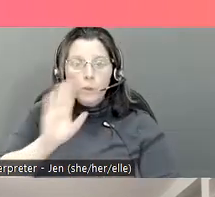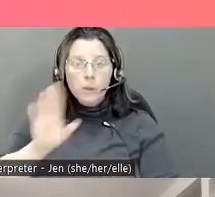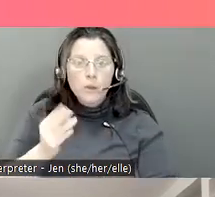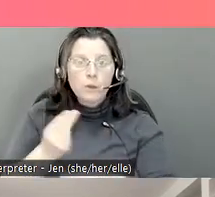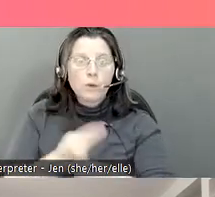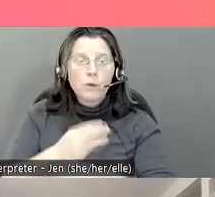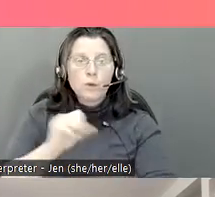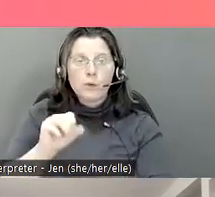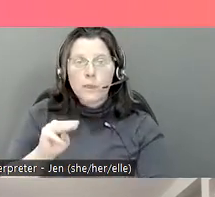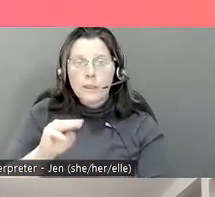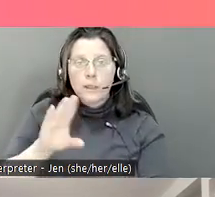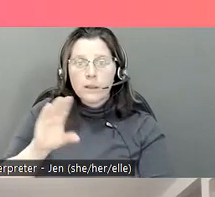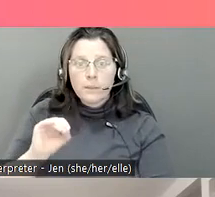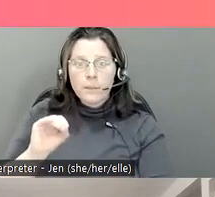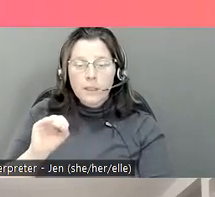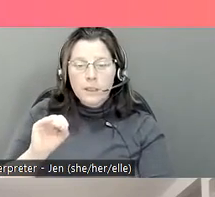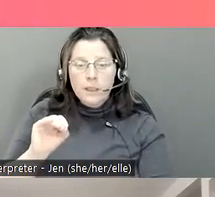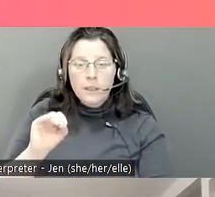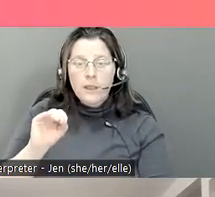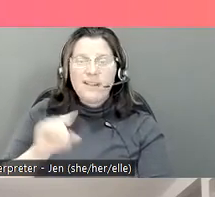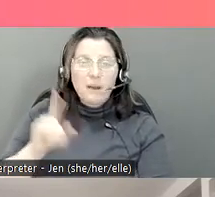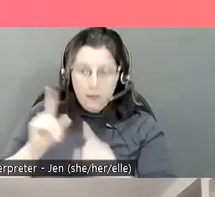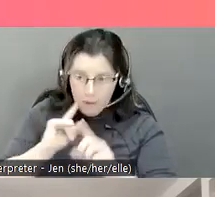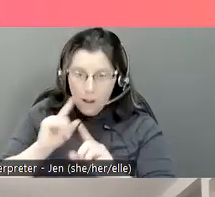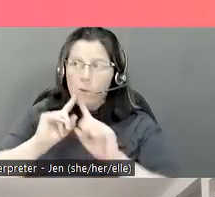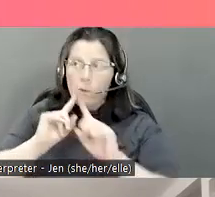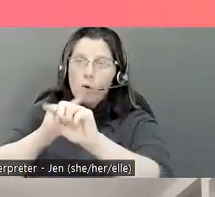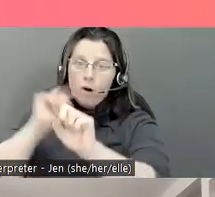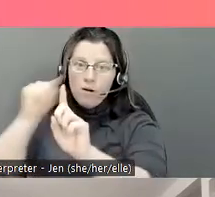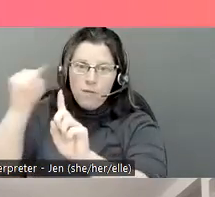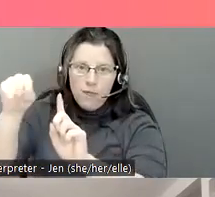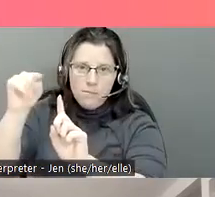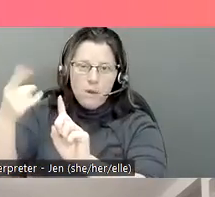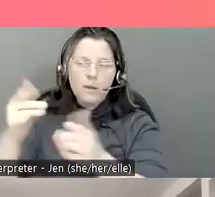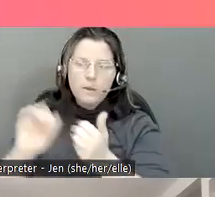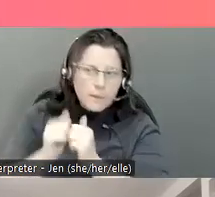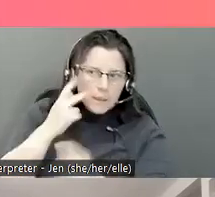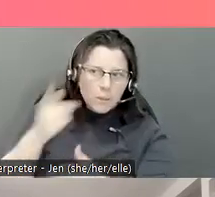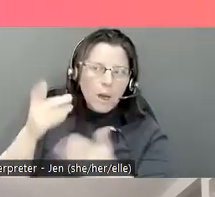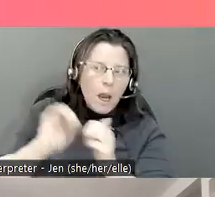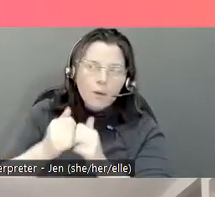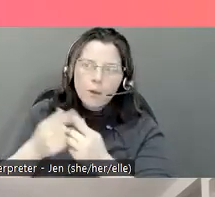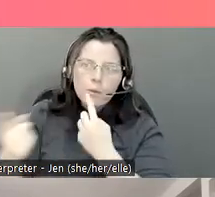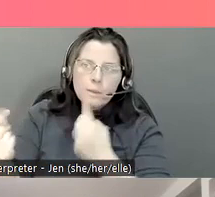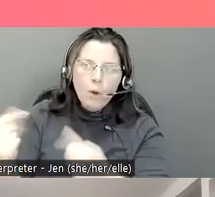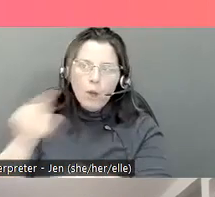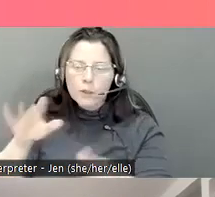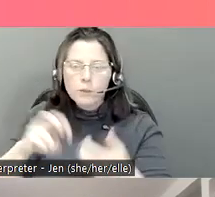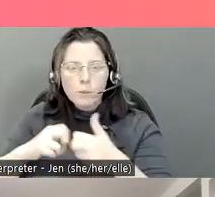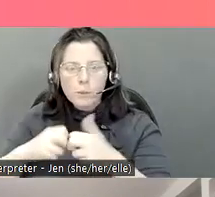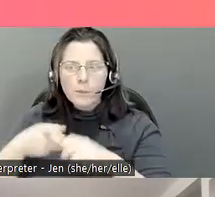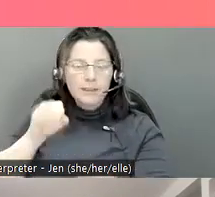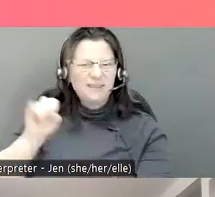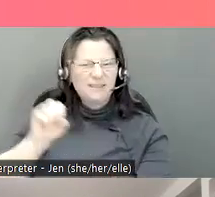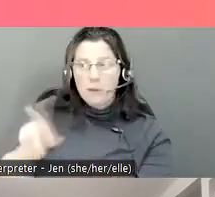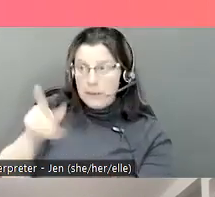Les jeunes vont utiliser des entreprises de réseaux sociaux plutôt que les lois pour signaler les cas.